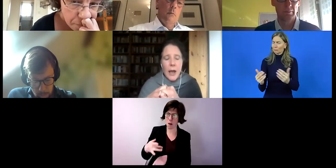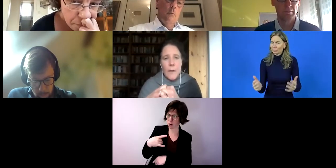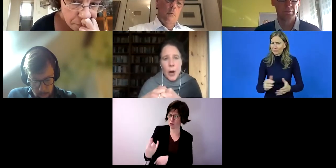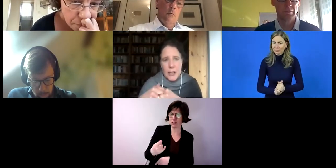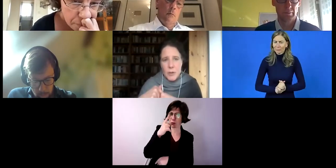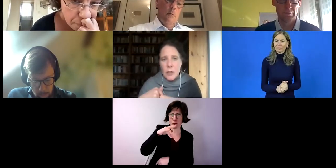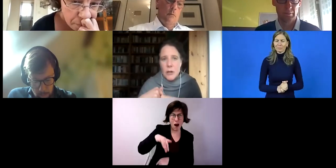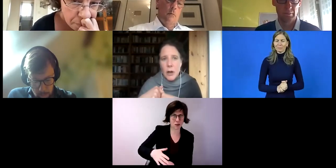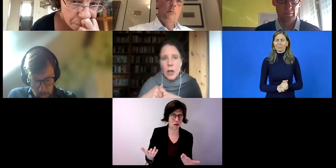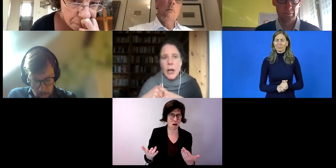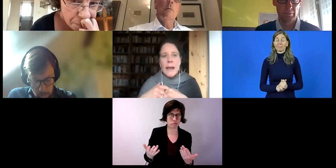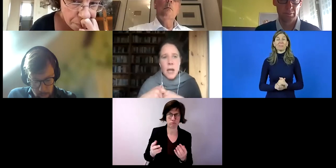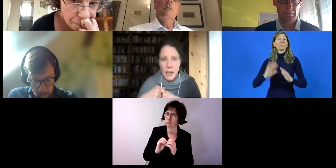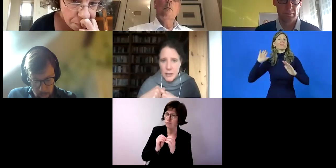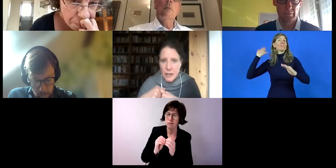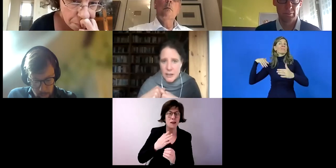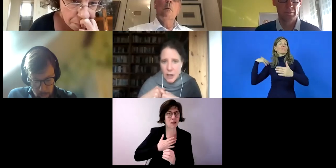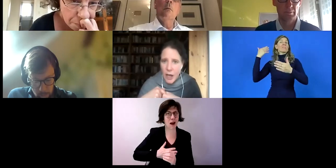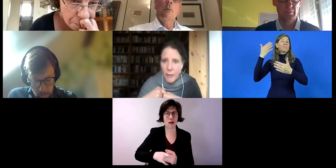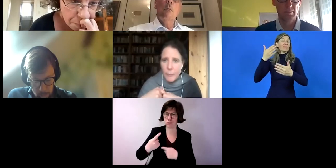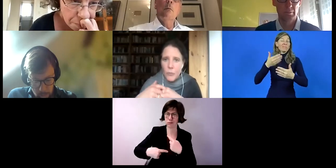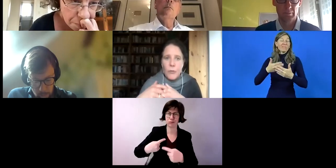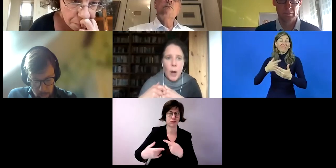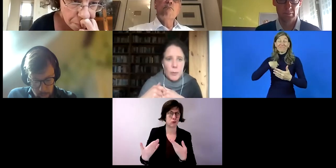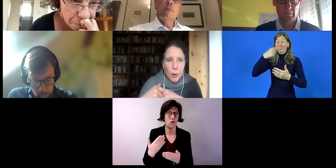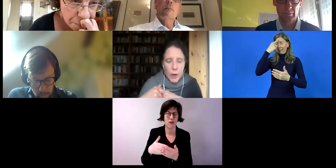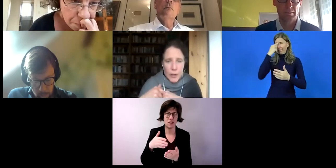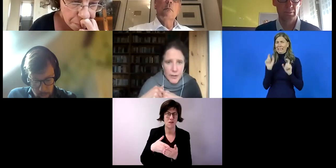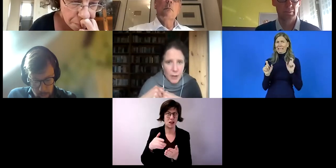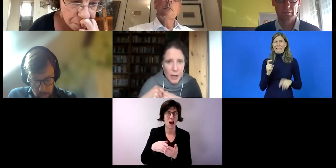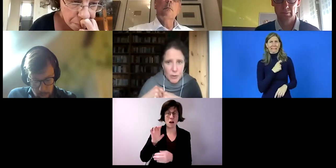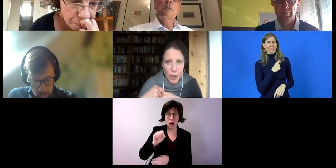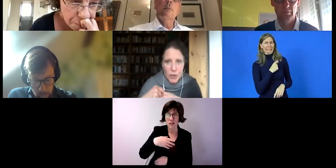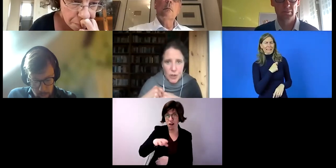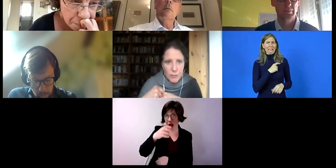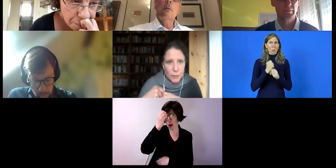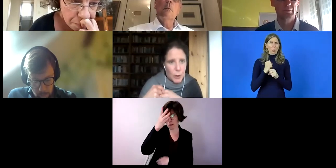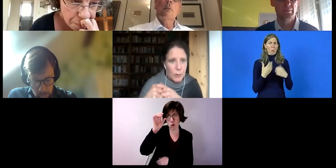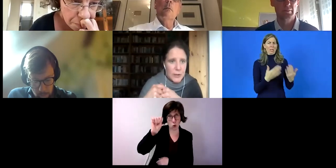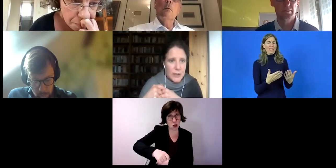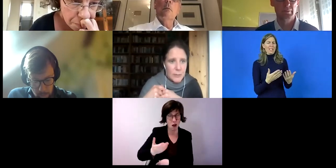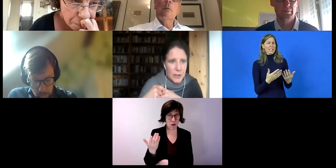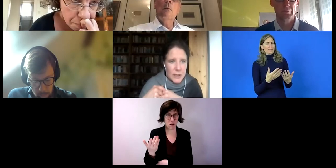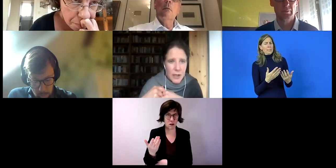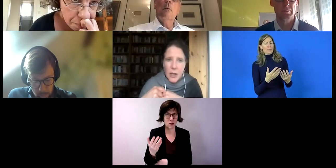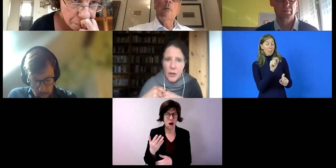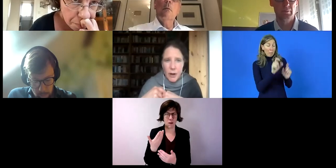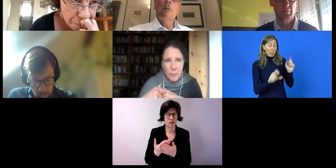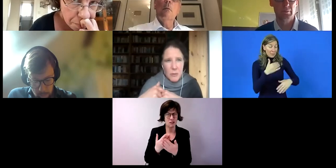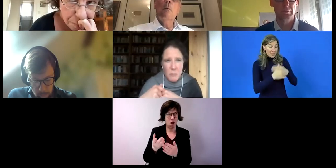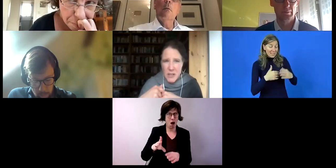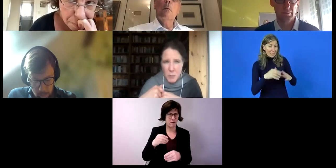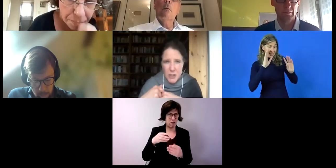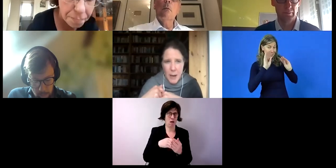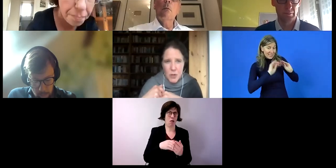Spaß macht und was er gerne weitermachen möchte und wo er sich weiterbilden möchte. Da waren allerdings dann auch